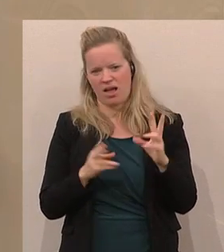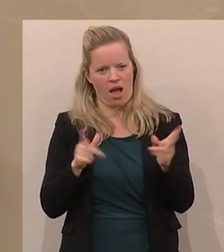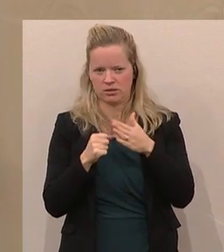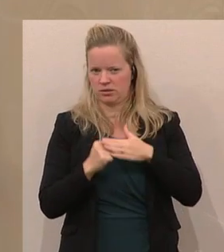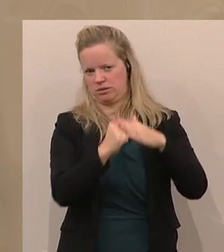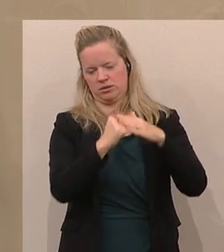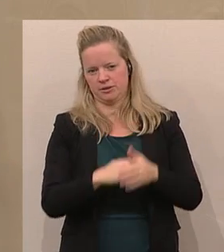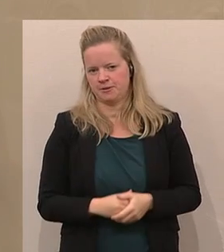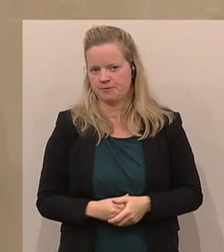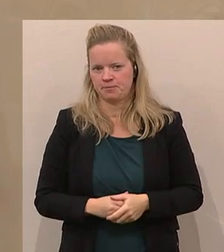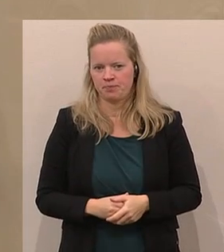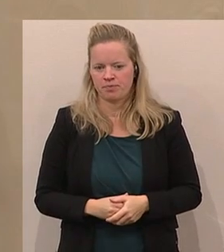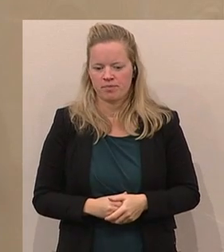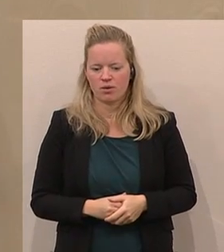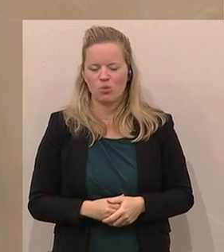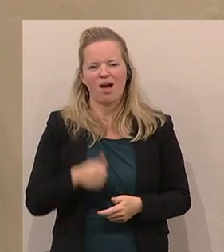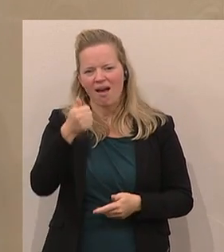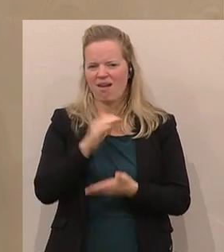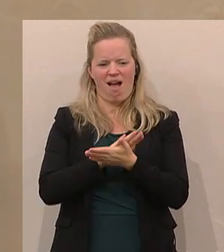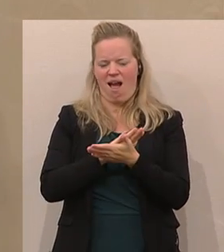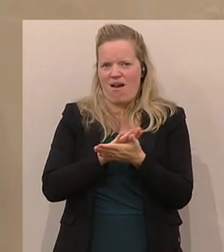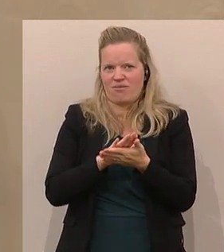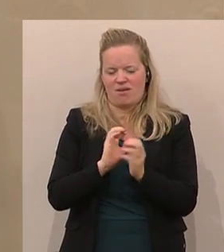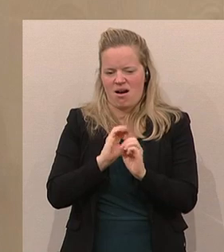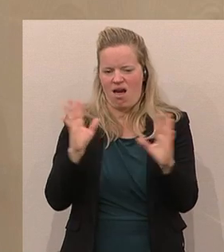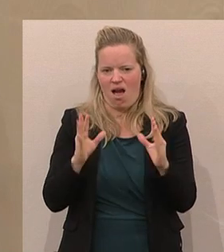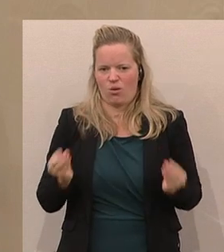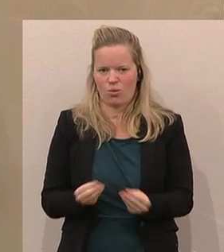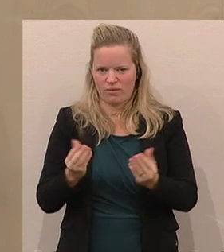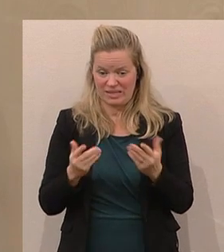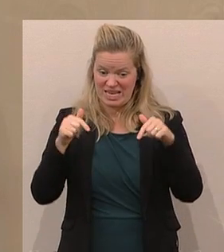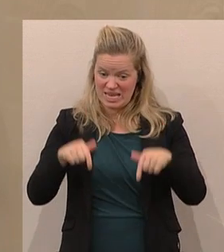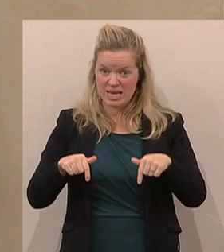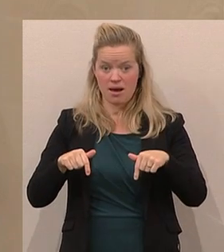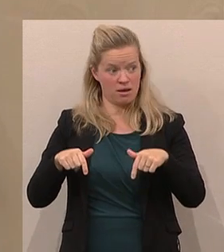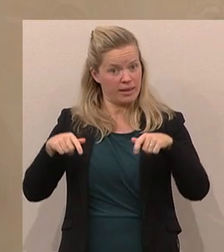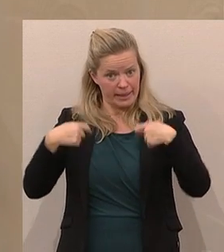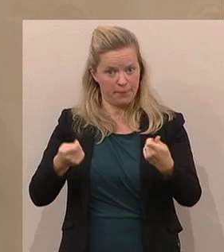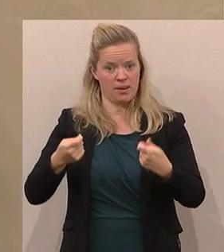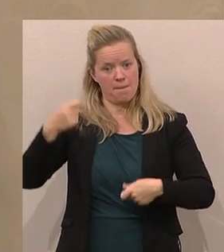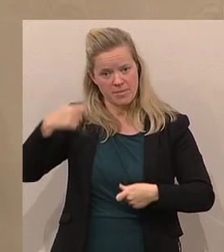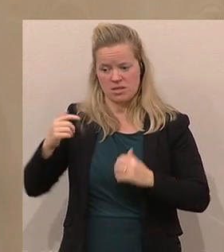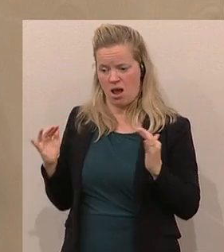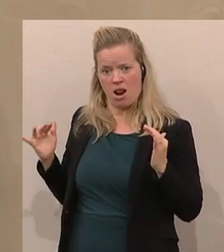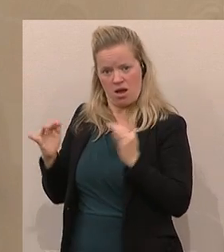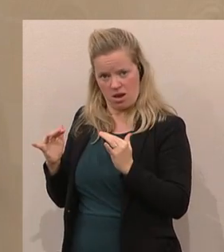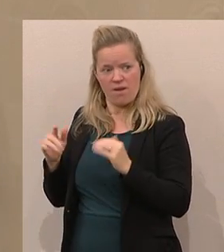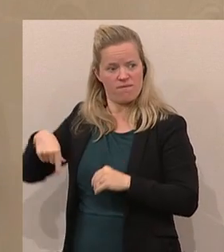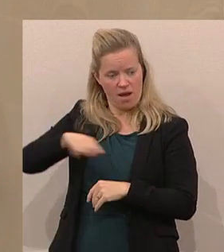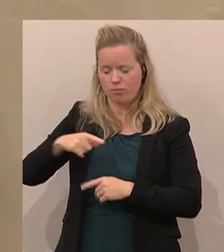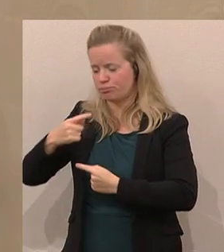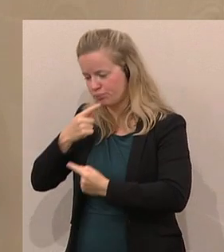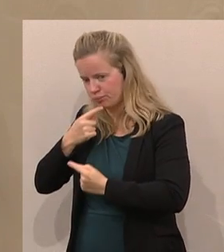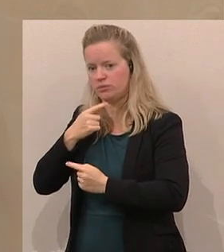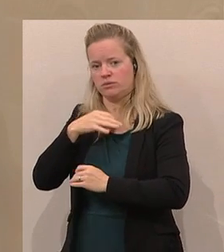ganz profaner Grund, es gibt sowas wie die Präsidiale in diesem Parlament. Die Präsidiale hat diese Tagesordnung einvernehmlich